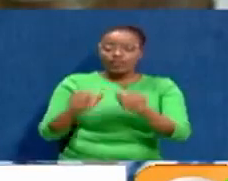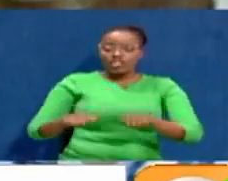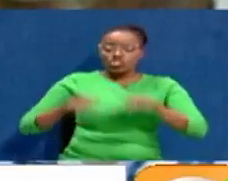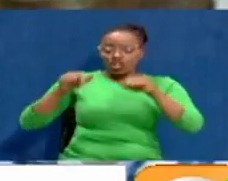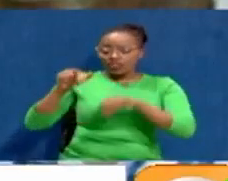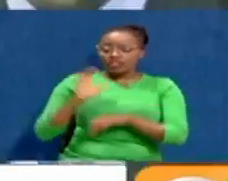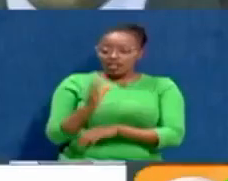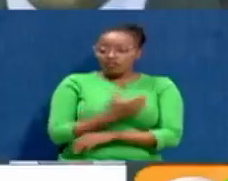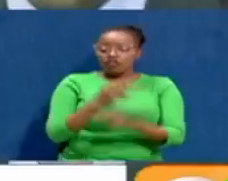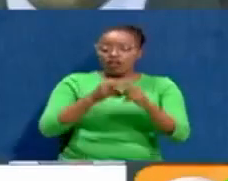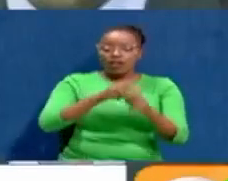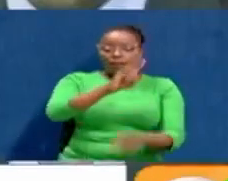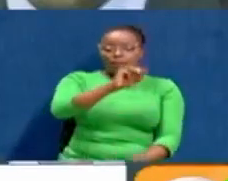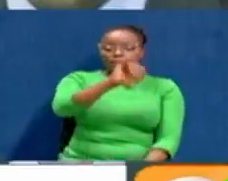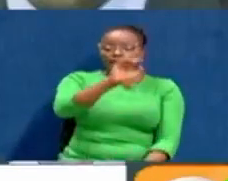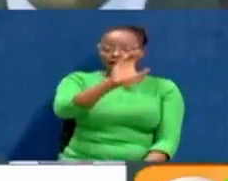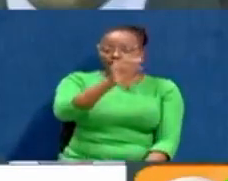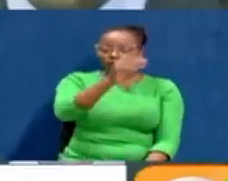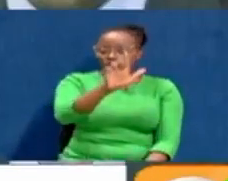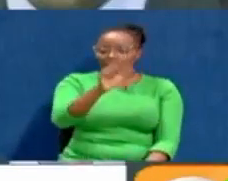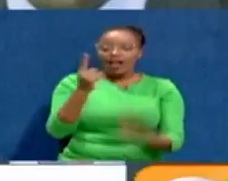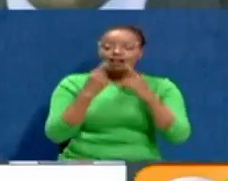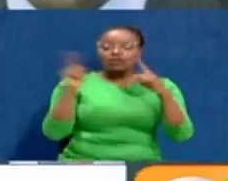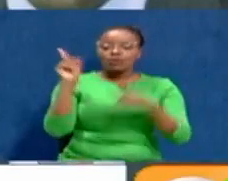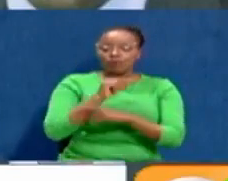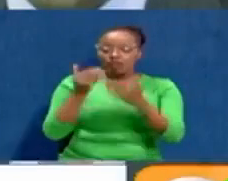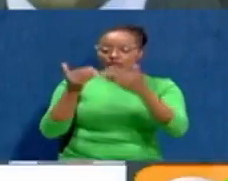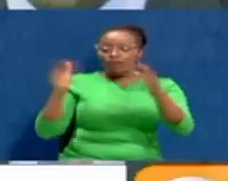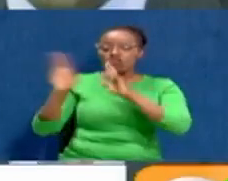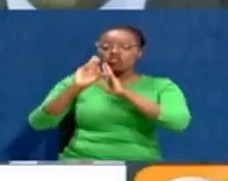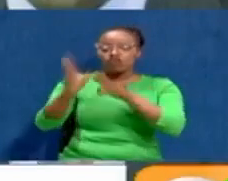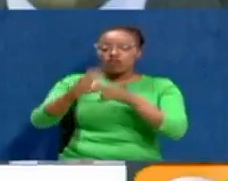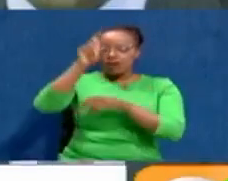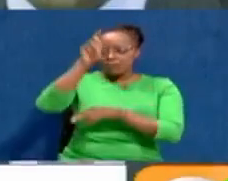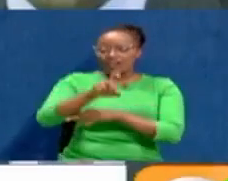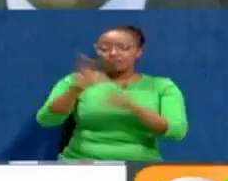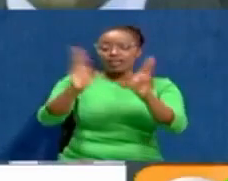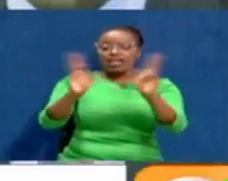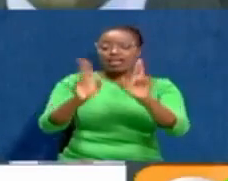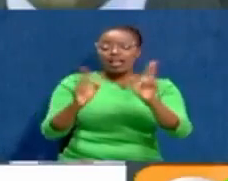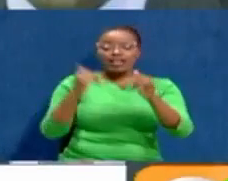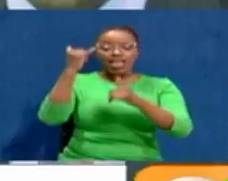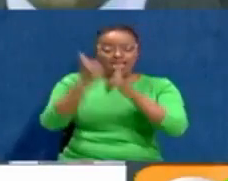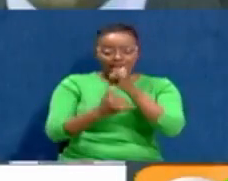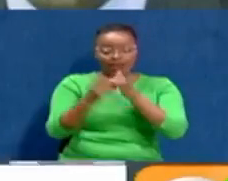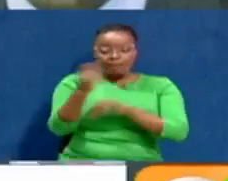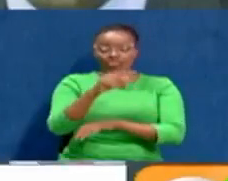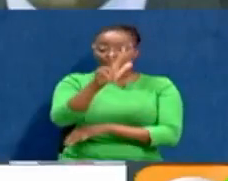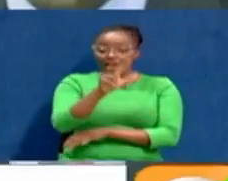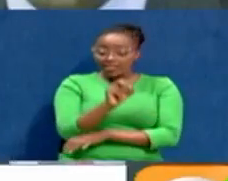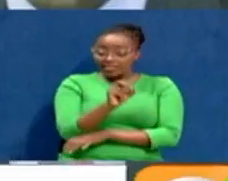wakamati hiyo seneta Michael Mbito alitangaza kuwa ripoti ya awali sharti iwe tayari kufikia tare 30